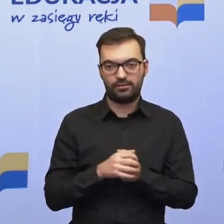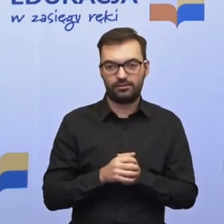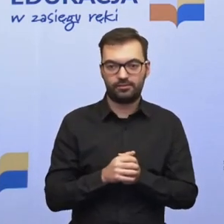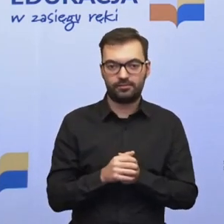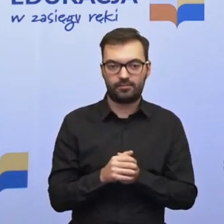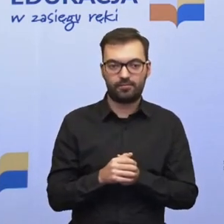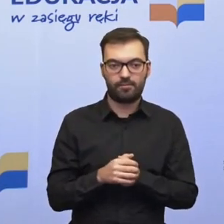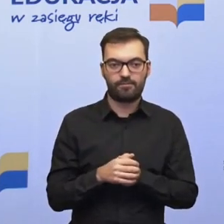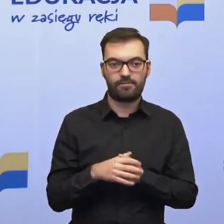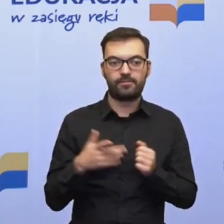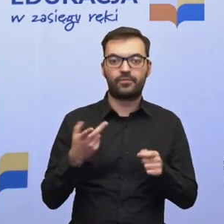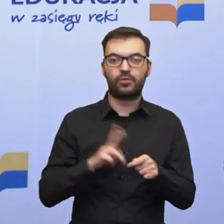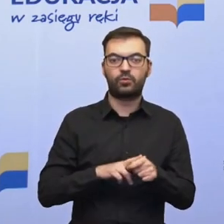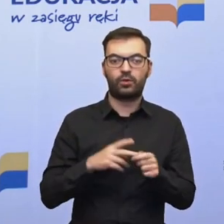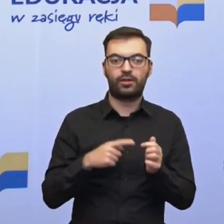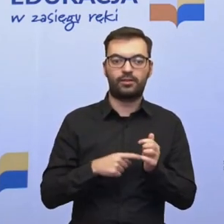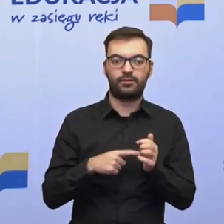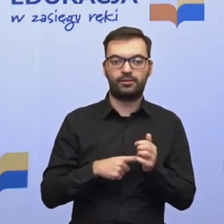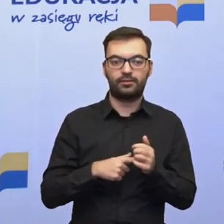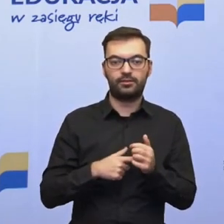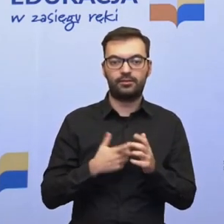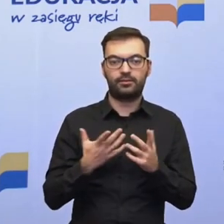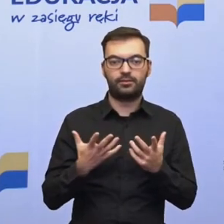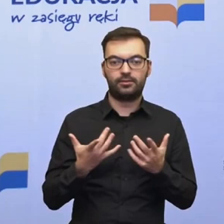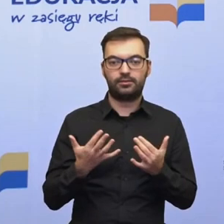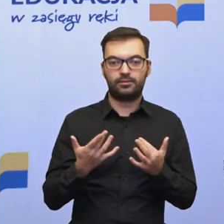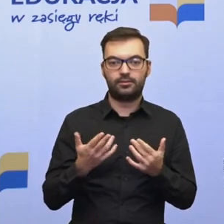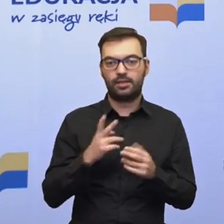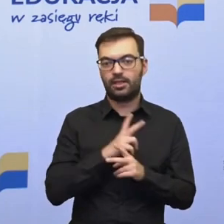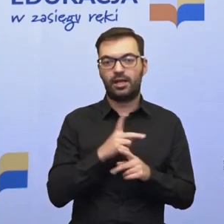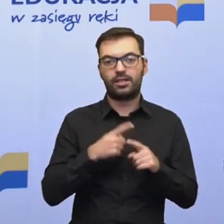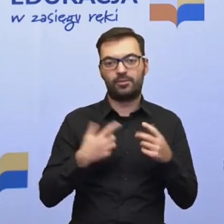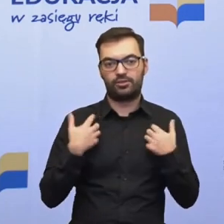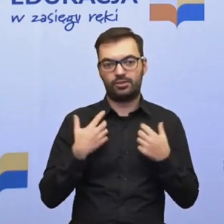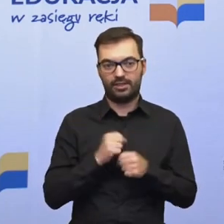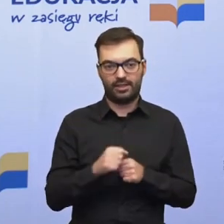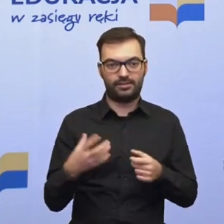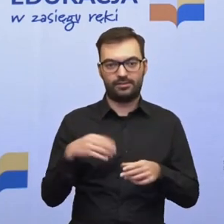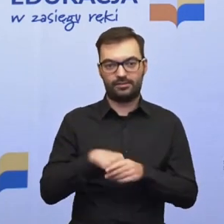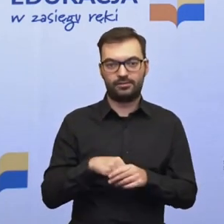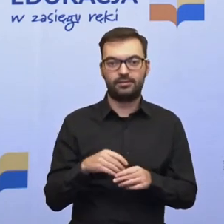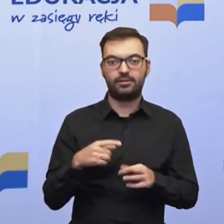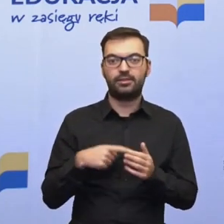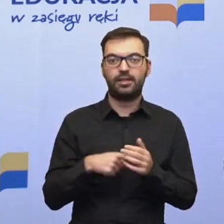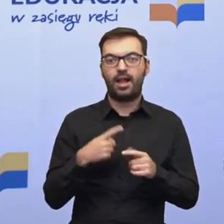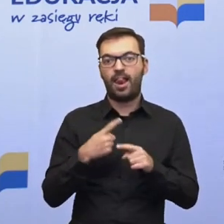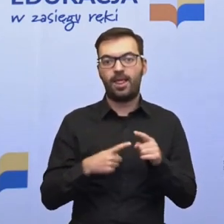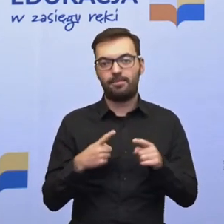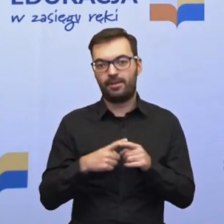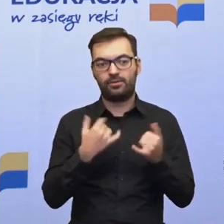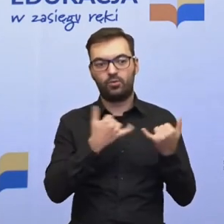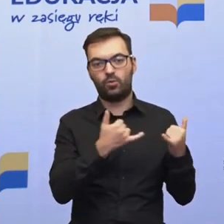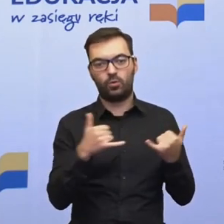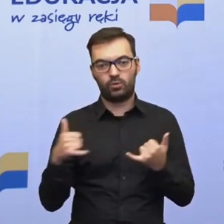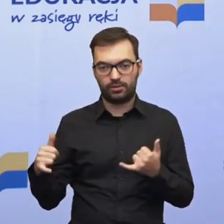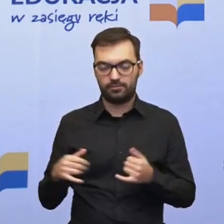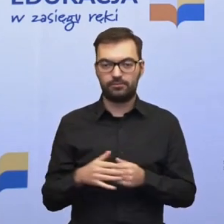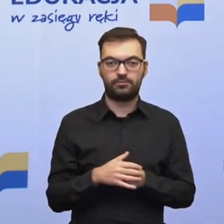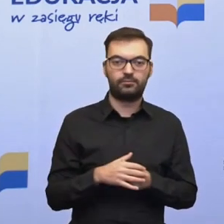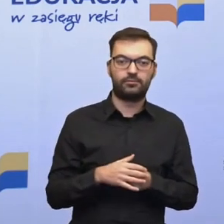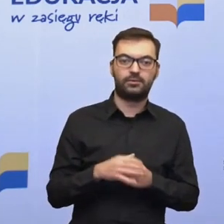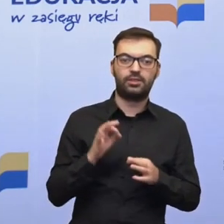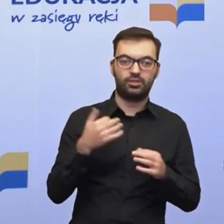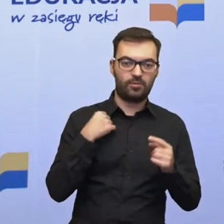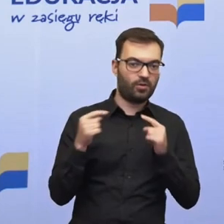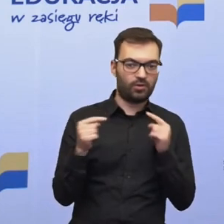która tak naprawdę wchodzi w każdy element naszego życia. Więc te aspekty różne, które dzisiaj były